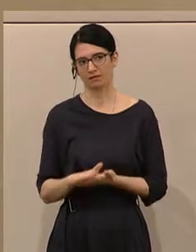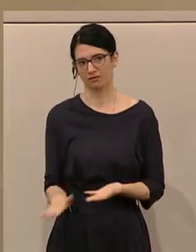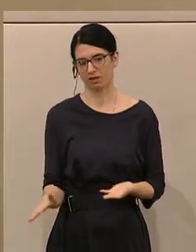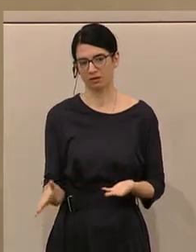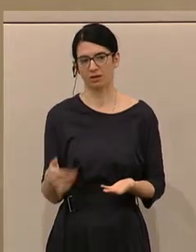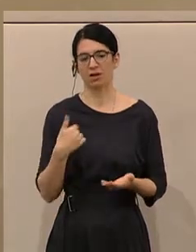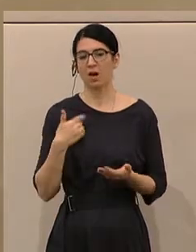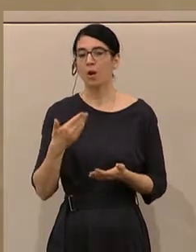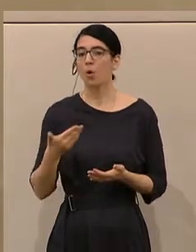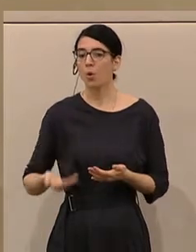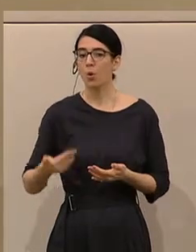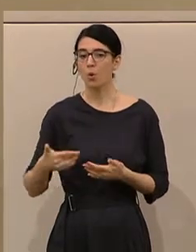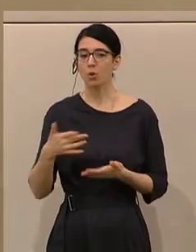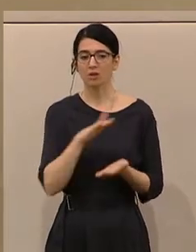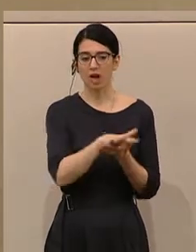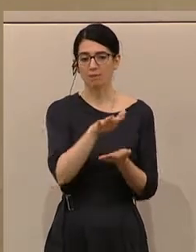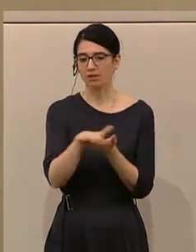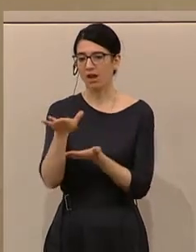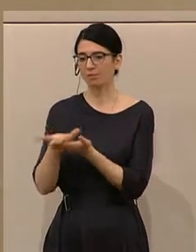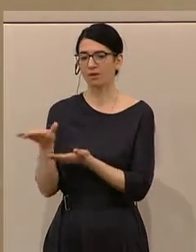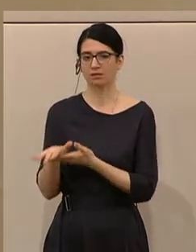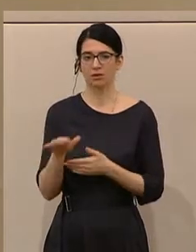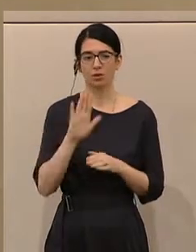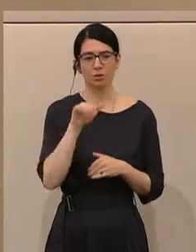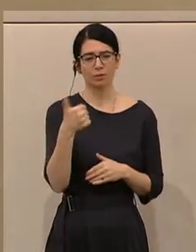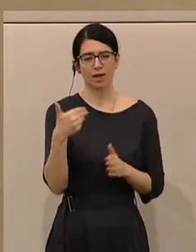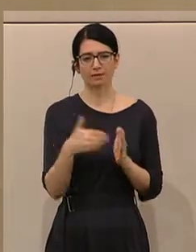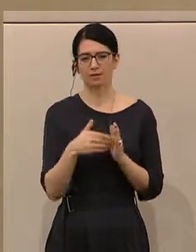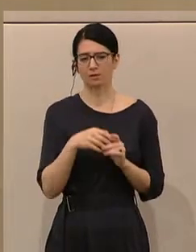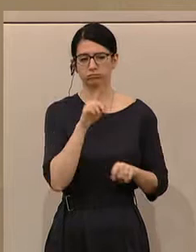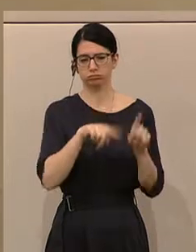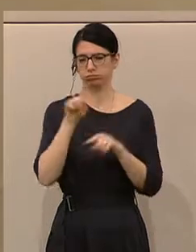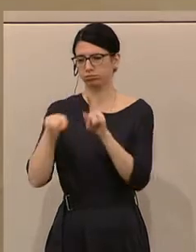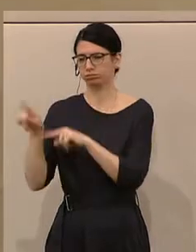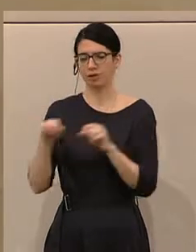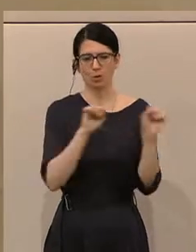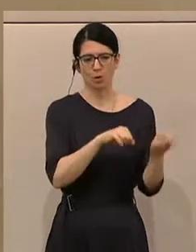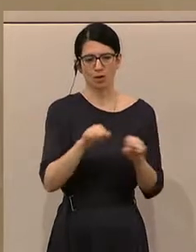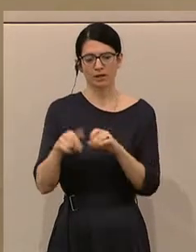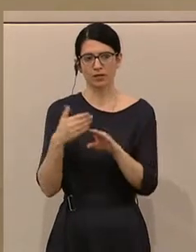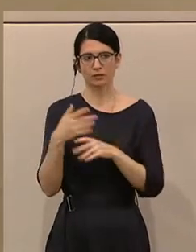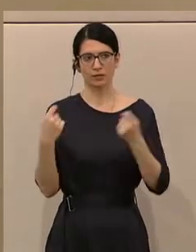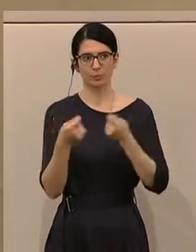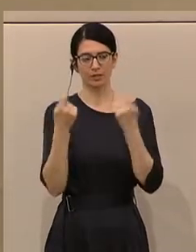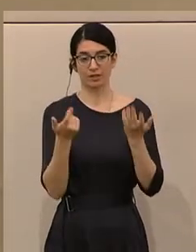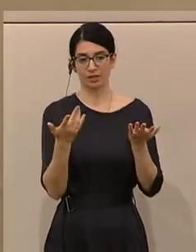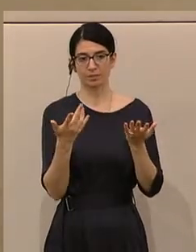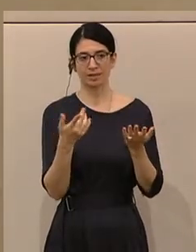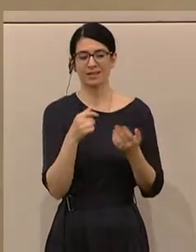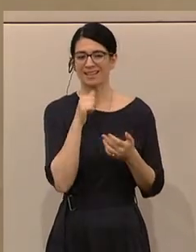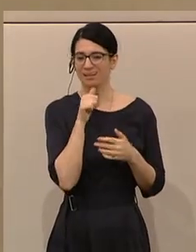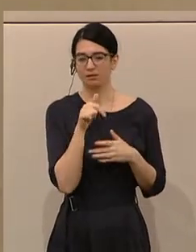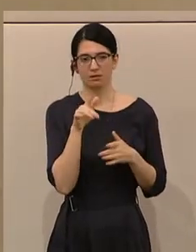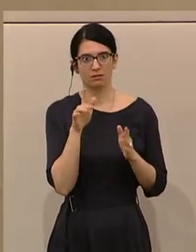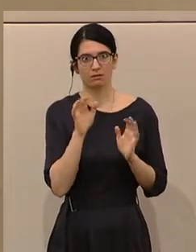Diese Lohnabgaben, die zurzeit über 1.000 verschiedenste Möglichkeiten für alle Betriebe betreffen, sind nicht